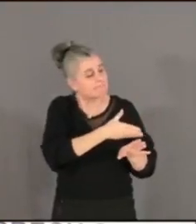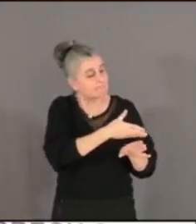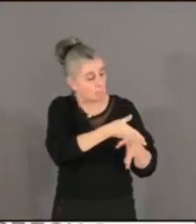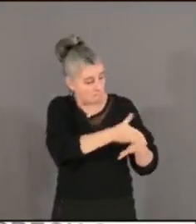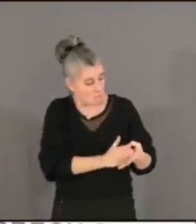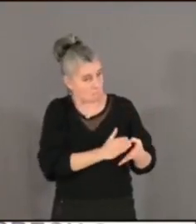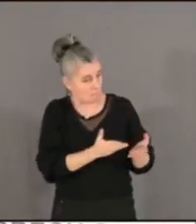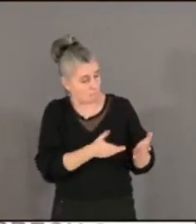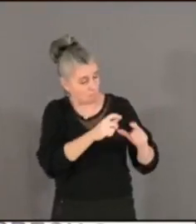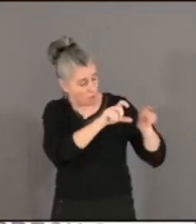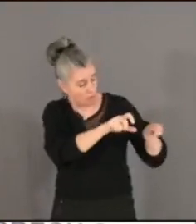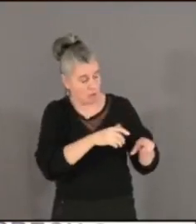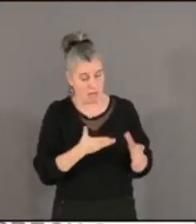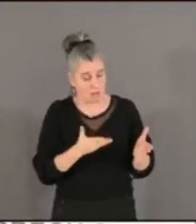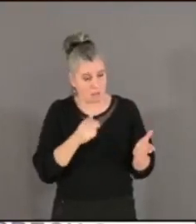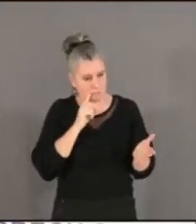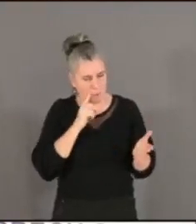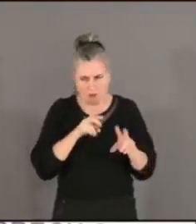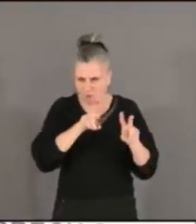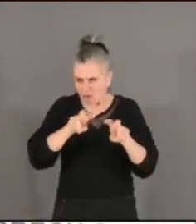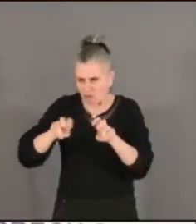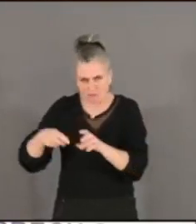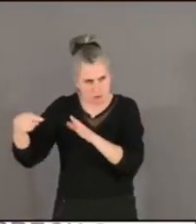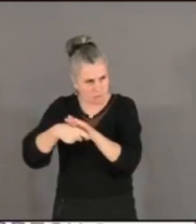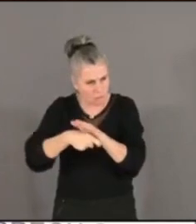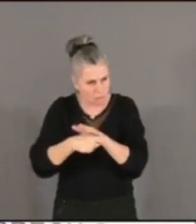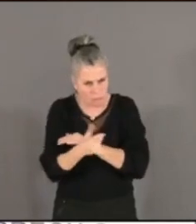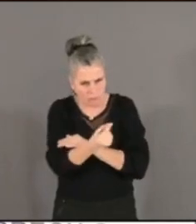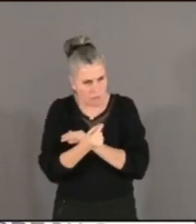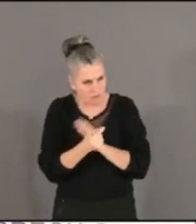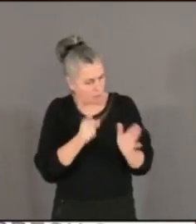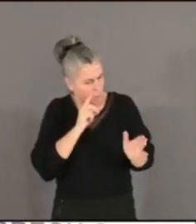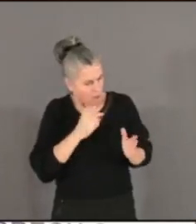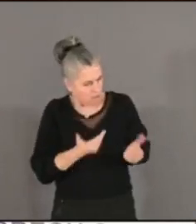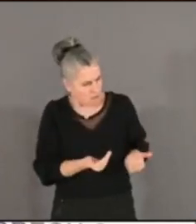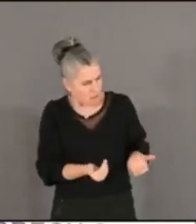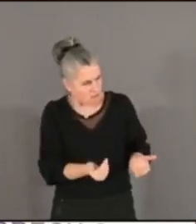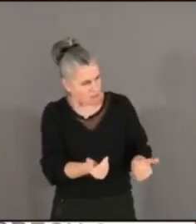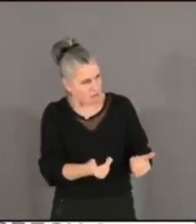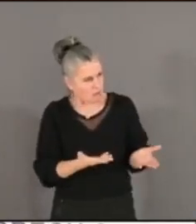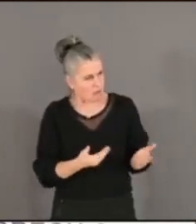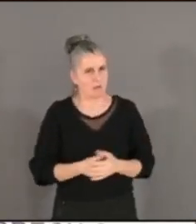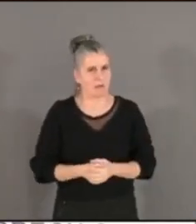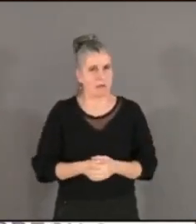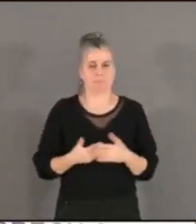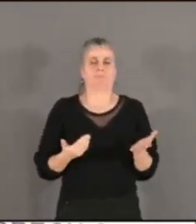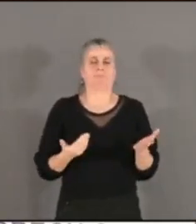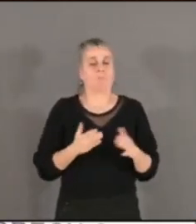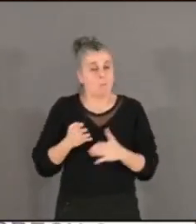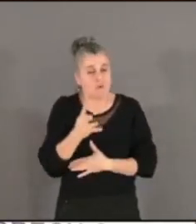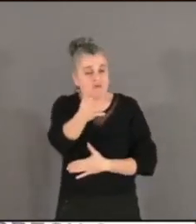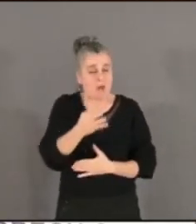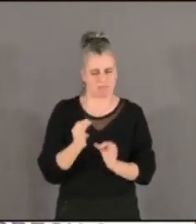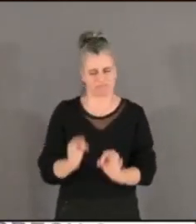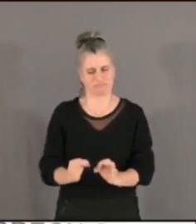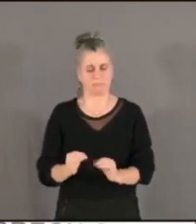pour chercher des subventions auprès des partenaires ? Quels sont les projets identifiés ? Il faudrait avoir enfin un vrai plan